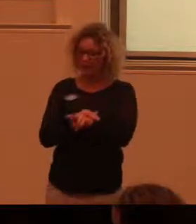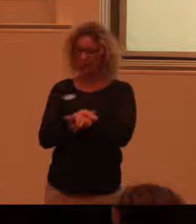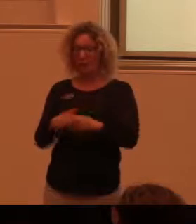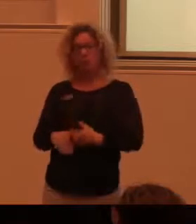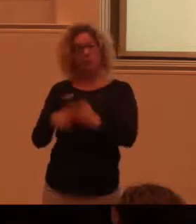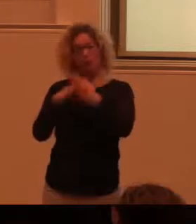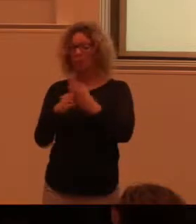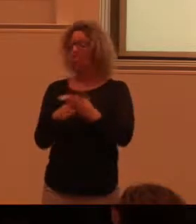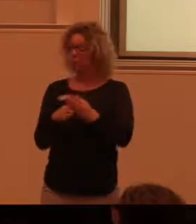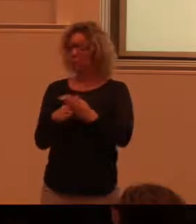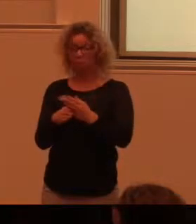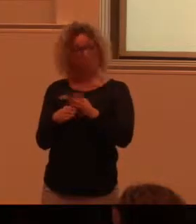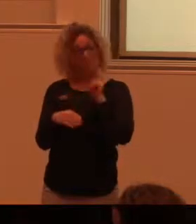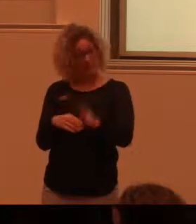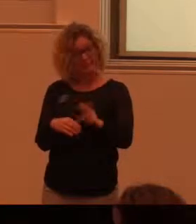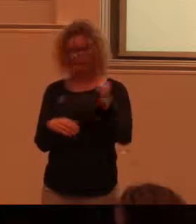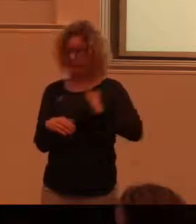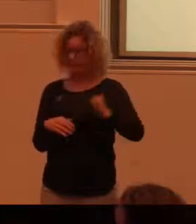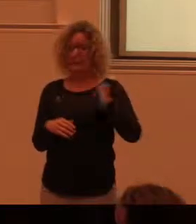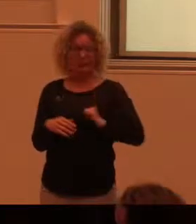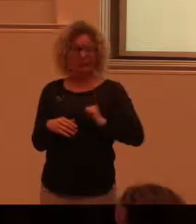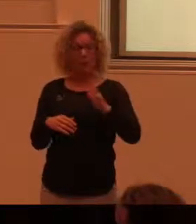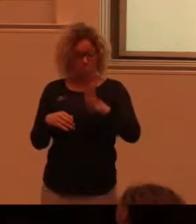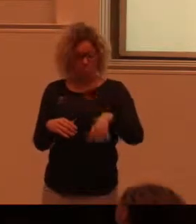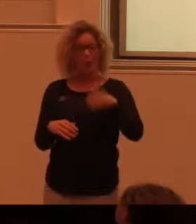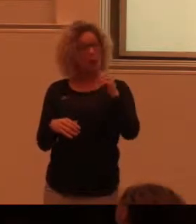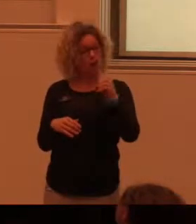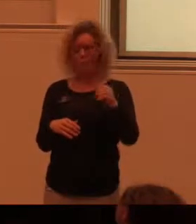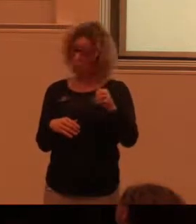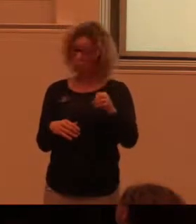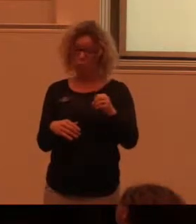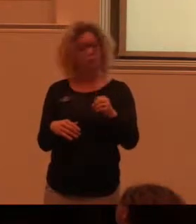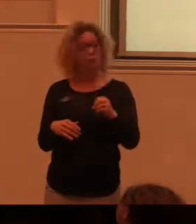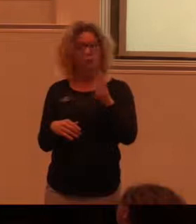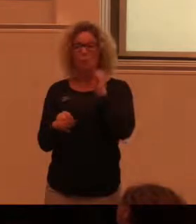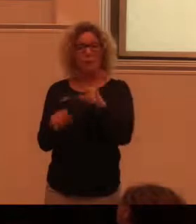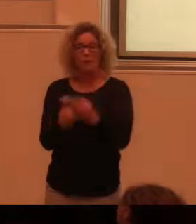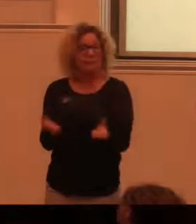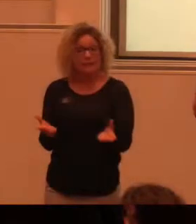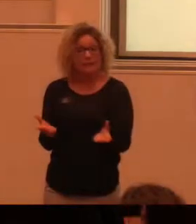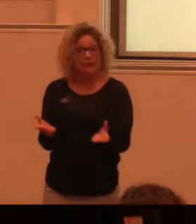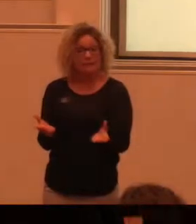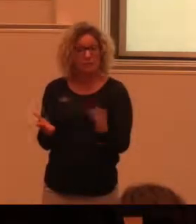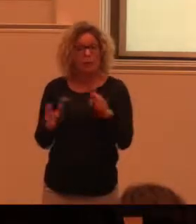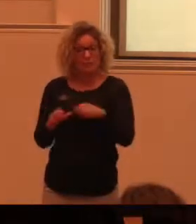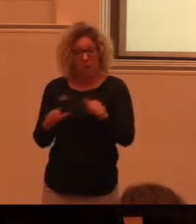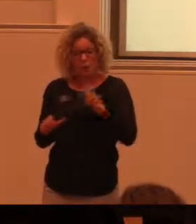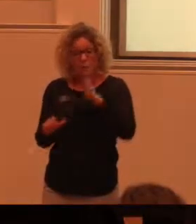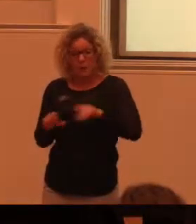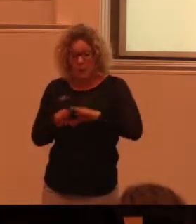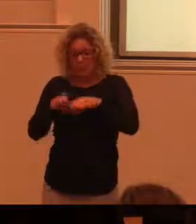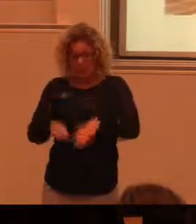klart tillgänglig och miljön påverkas inte speciellt mycket ändå.